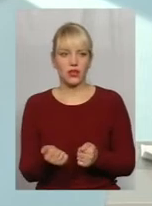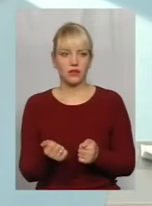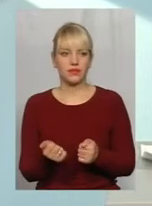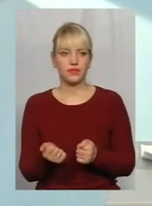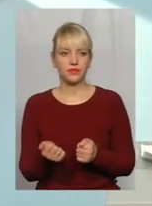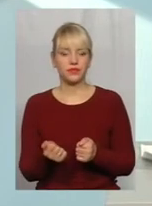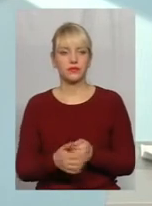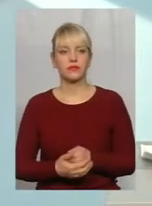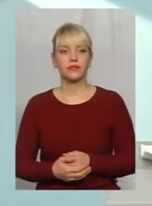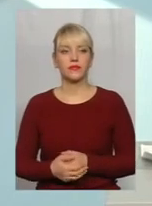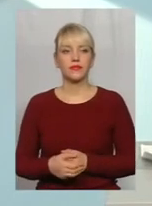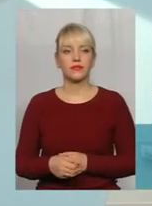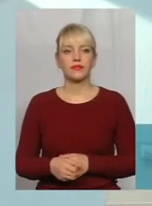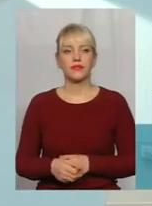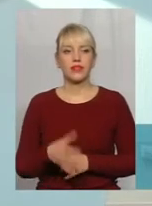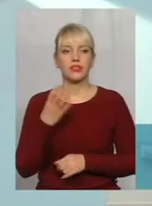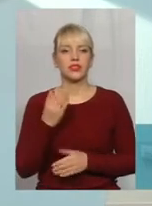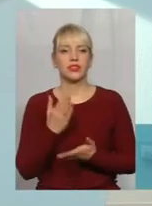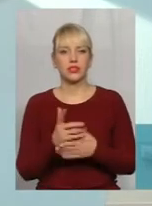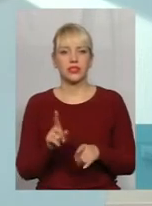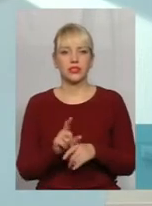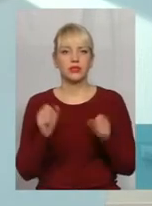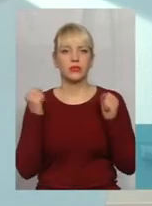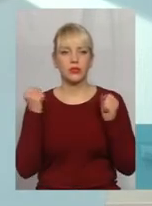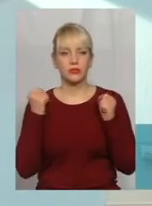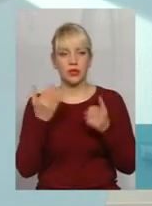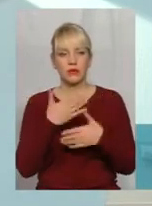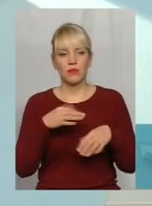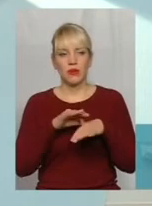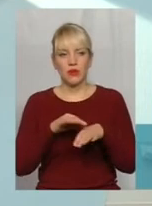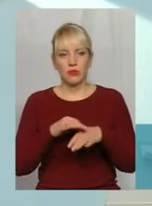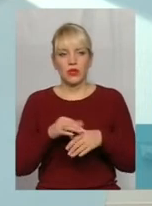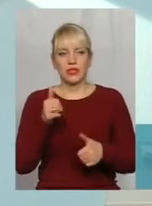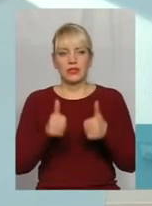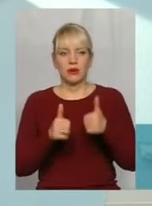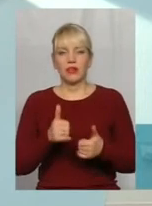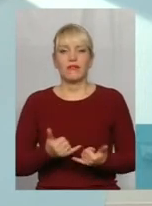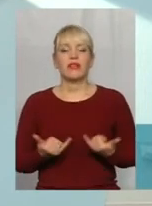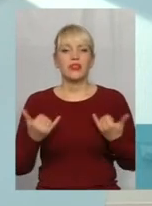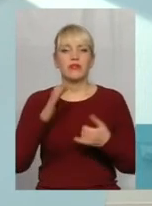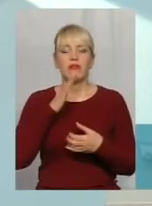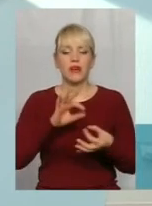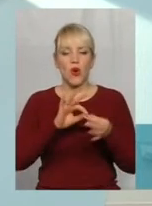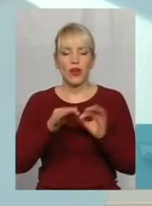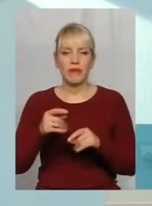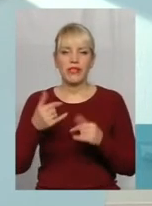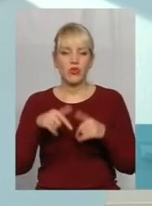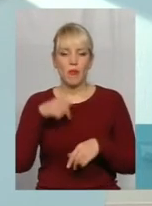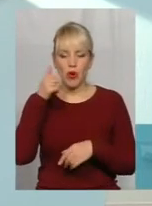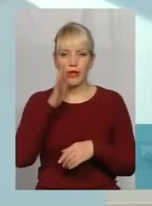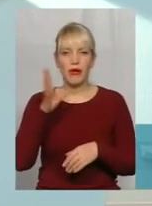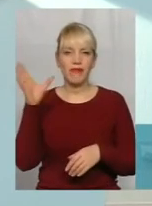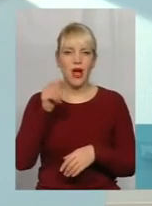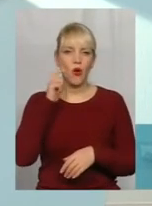Ну і є такі спортсмени. Ми проводимо ряд змагань в честь наших олімпійців. І в цьому році буде всеукраїнський